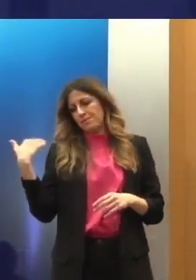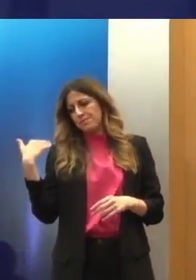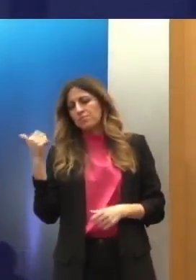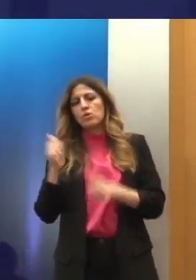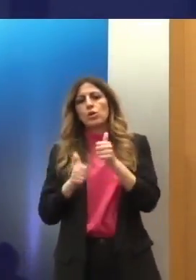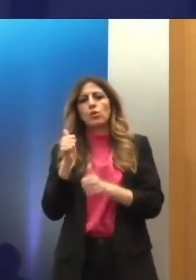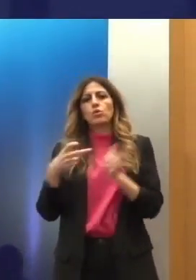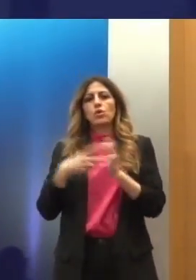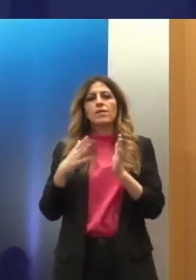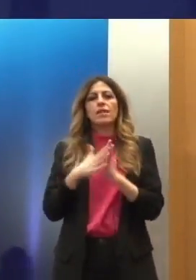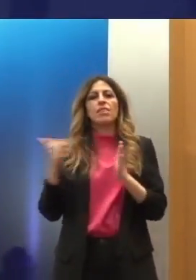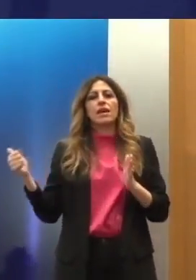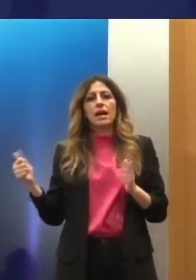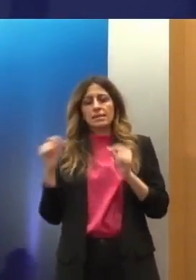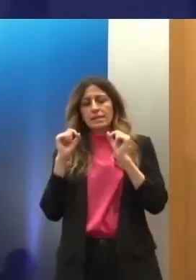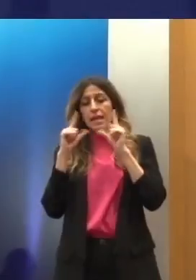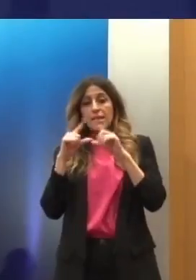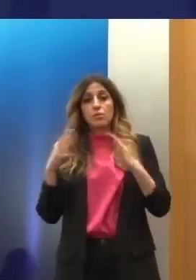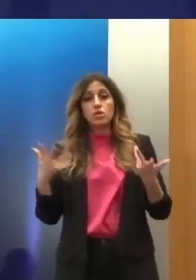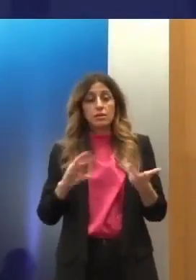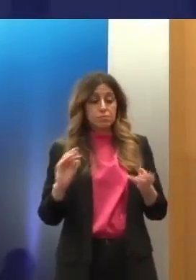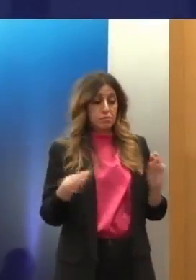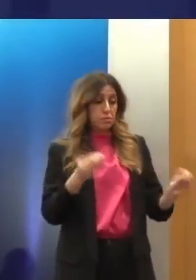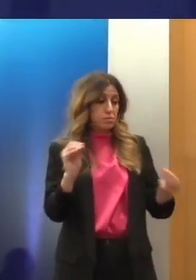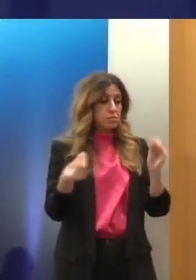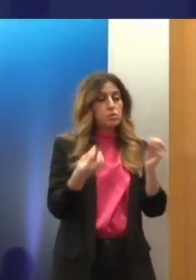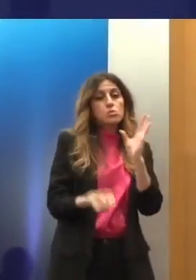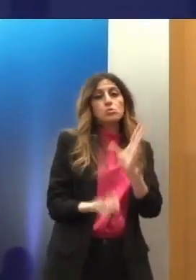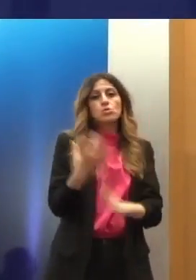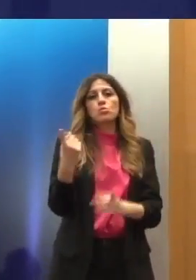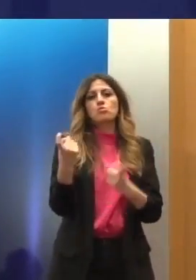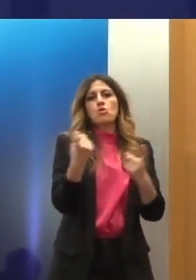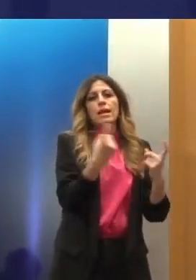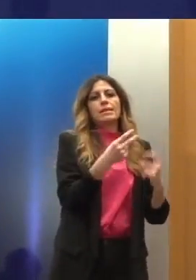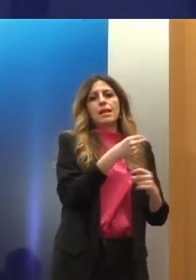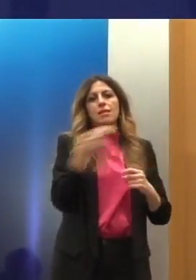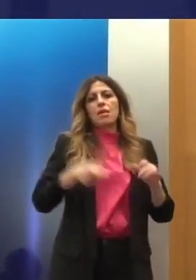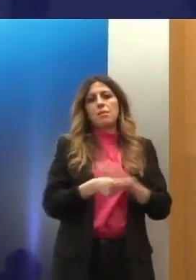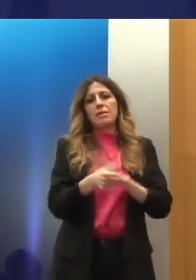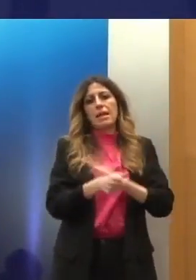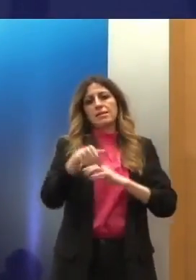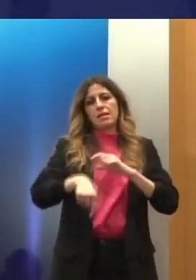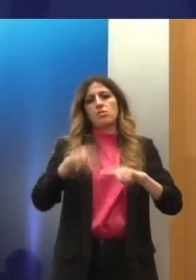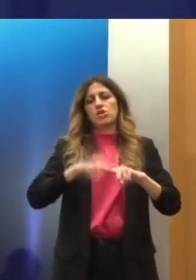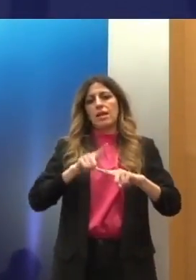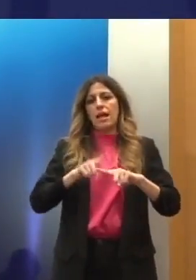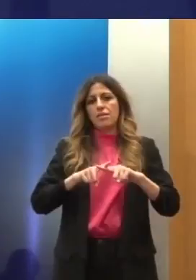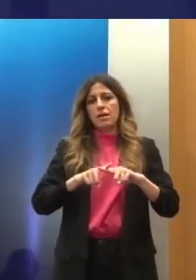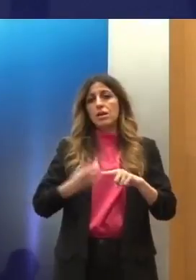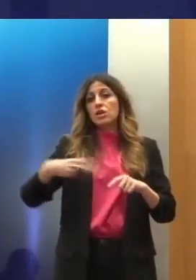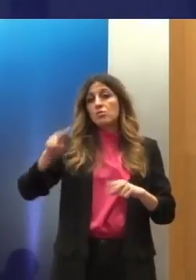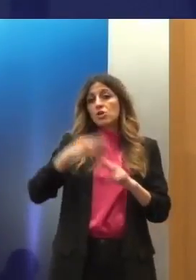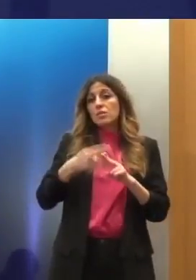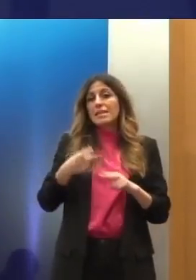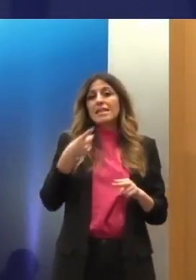είναι πλέον οι καινούργιες προκλήσεις ως προς το μεταναστευτικό προσφυγικό στην Ελλάδα με κύρια την πρόκληση